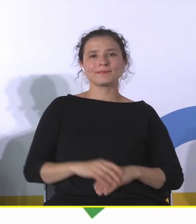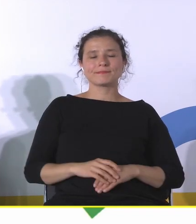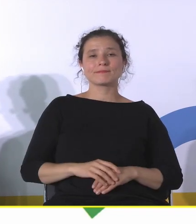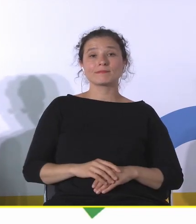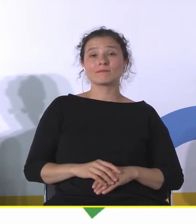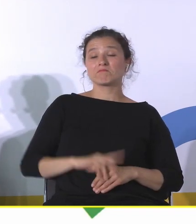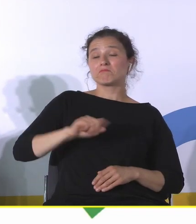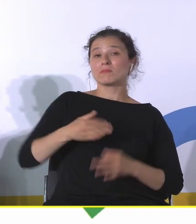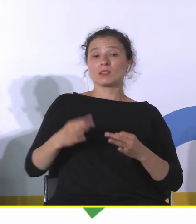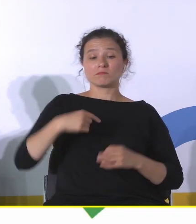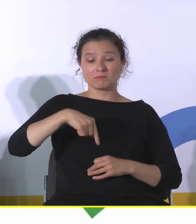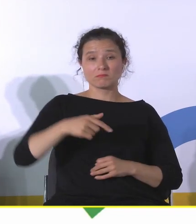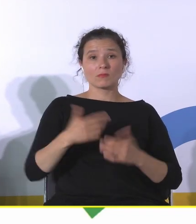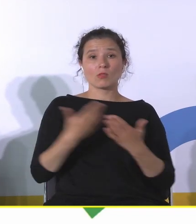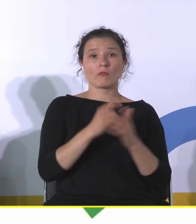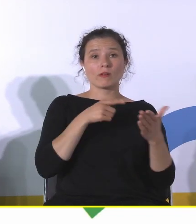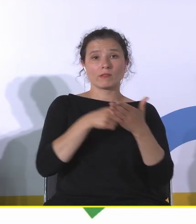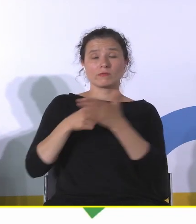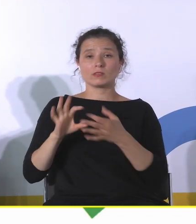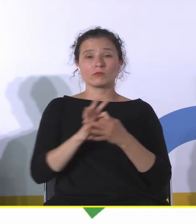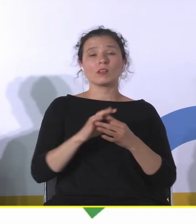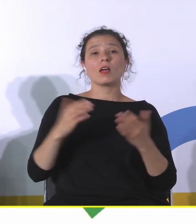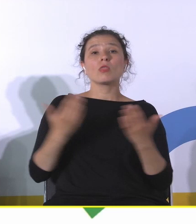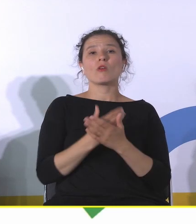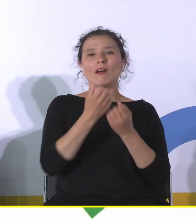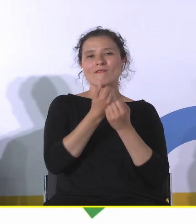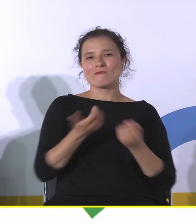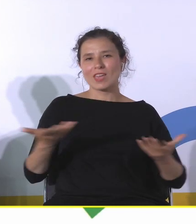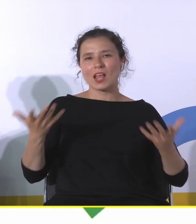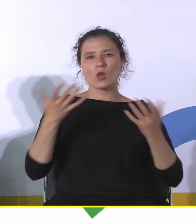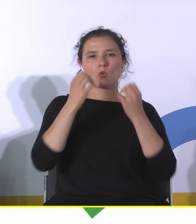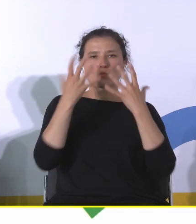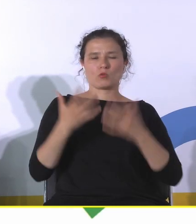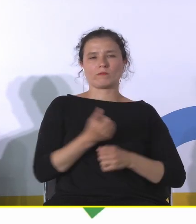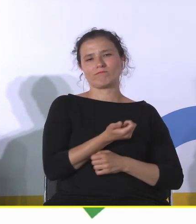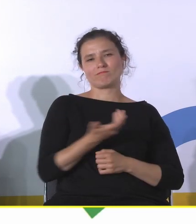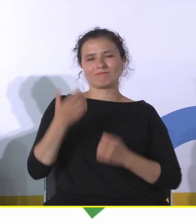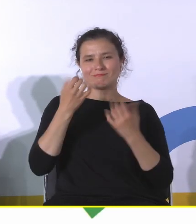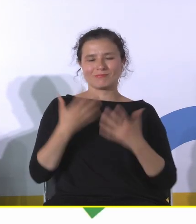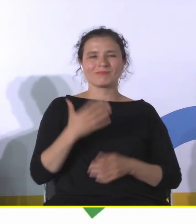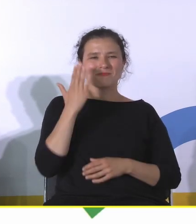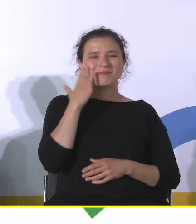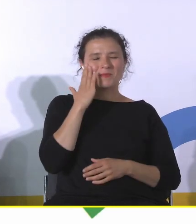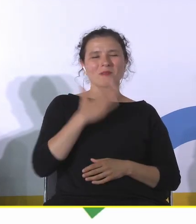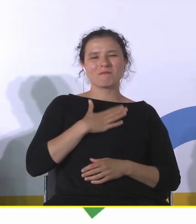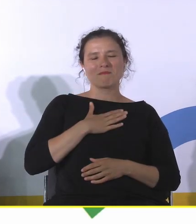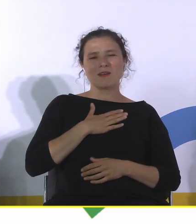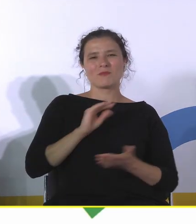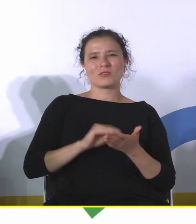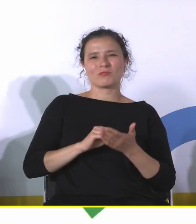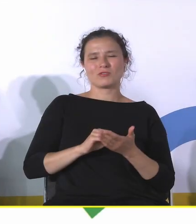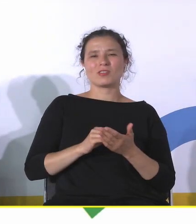nowych wyzwań związanych z nową wielokulturowością, tak, bo oczywiście mamy te doświadczenia, całą historię wielokulturowości, ziem